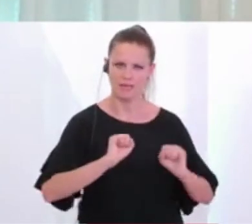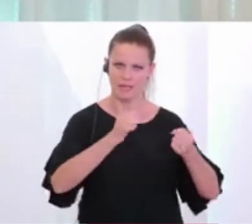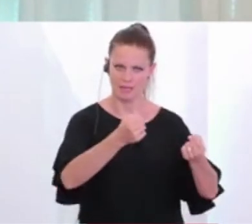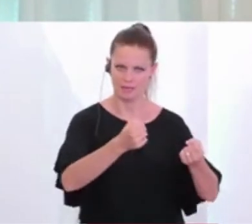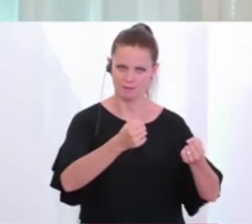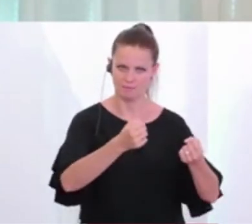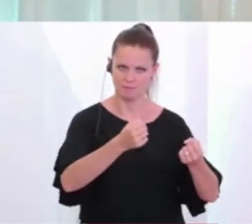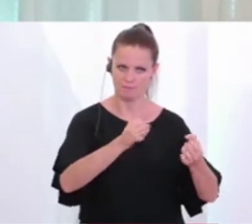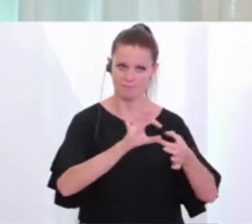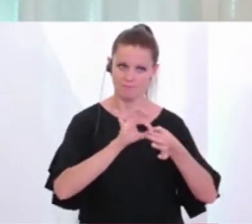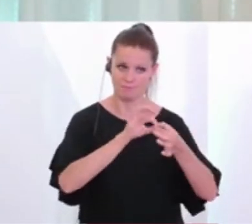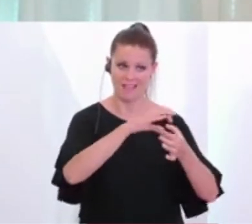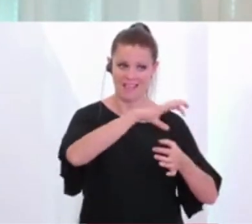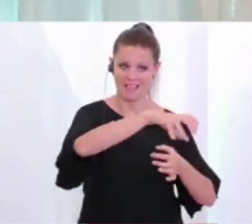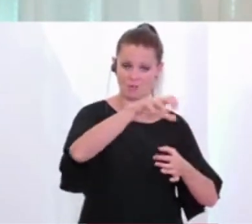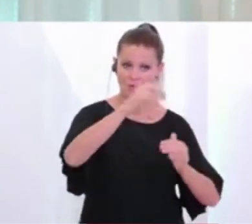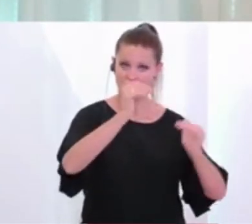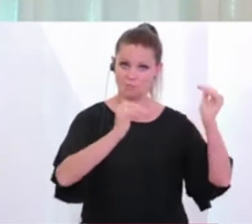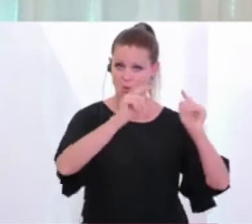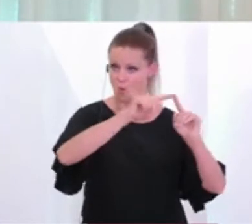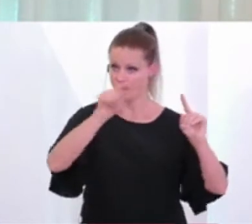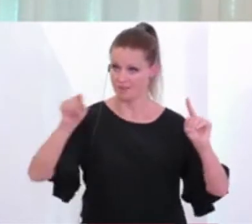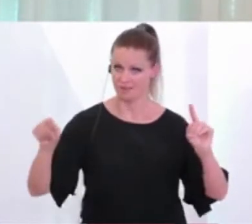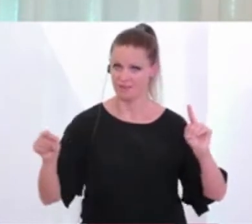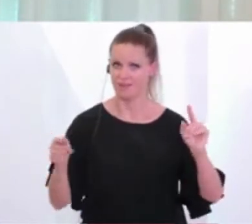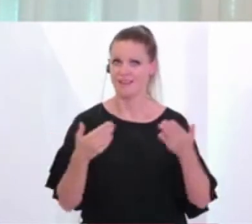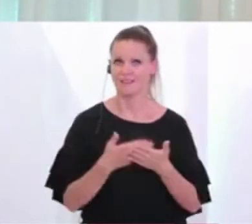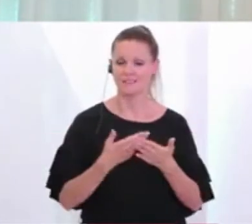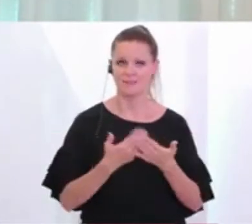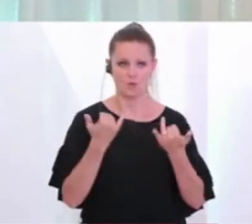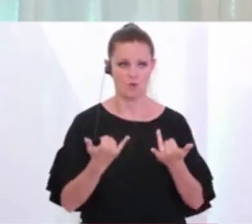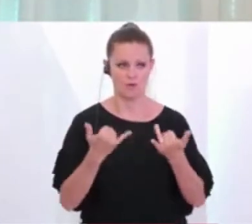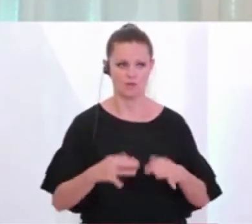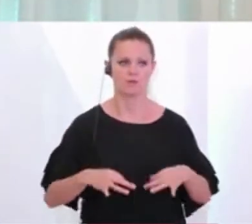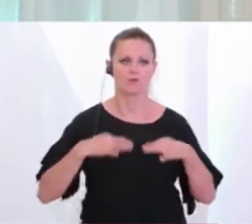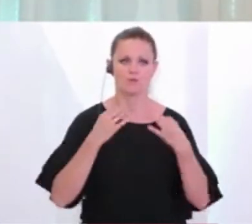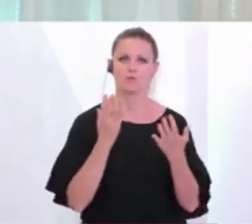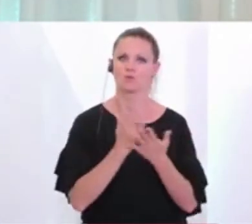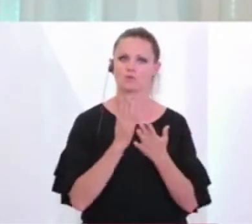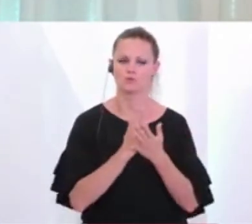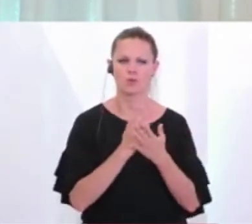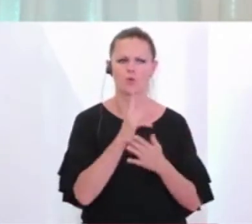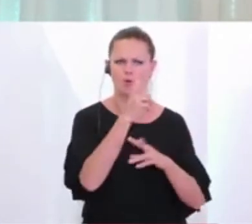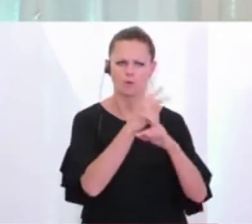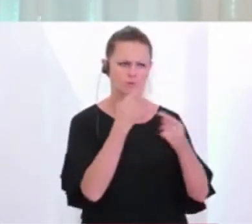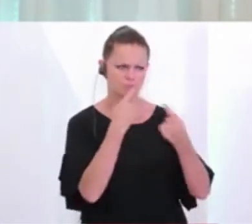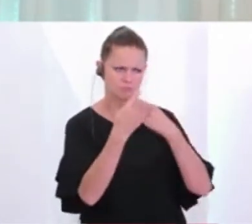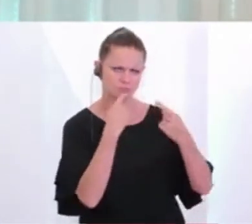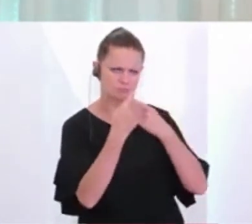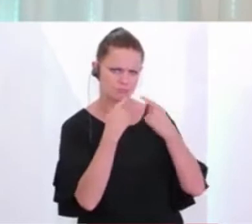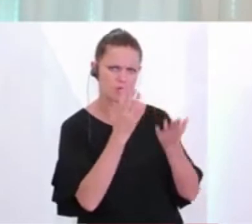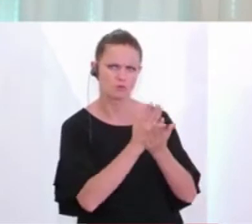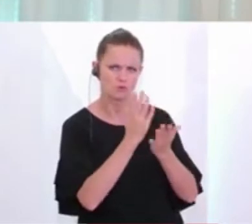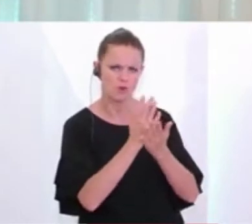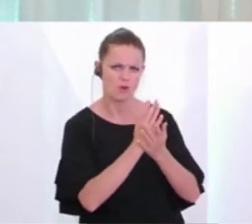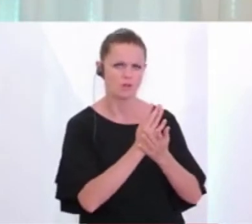mit den regionalen Behörden vor Ort. Wir haben deswegen bereits heute früh den Dialog mit Oberösterreich gehabt. Ich habe selbst auch